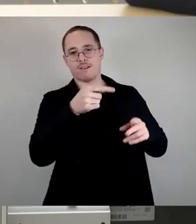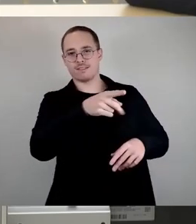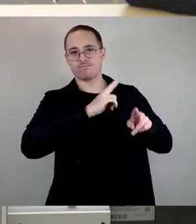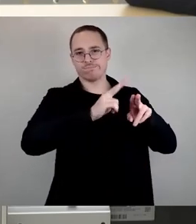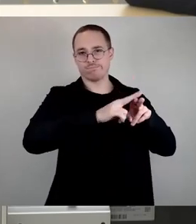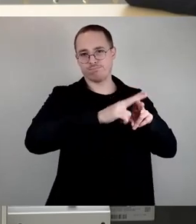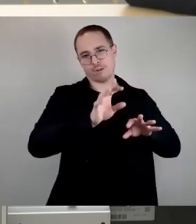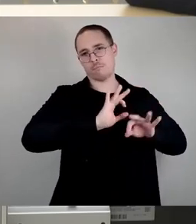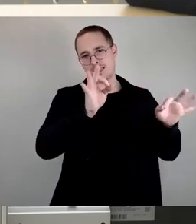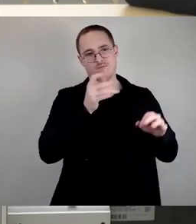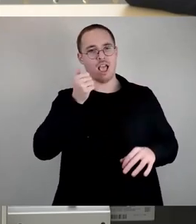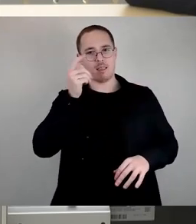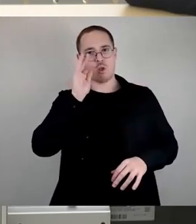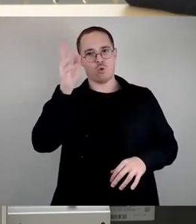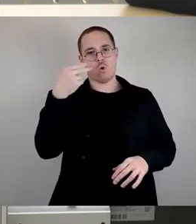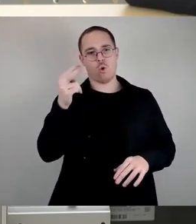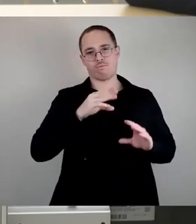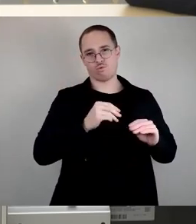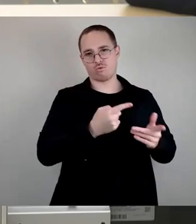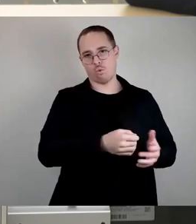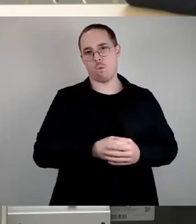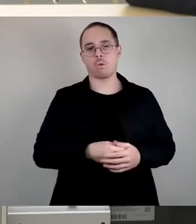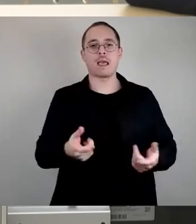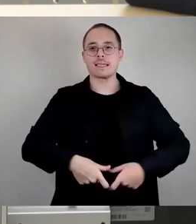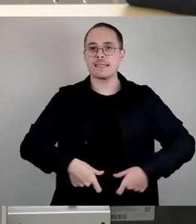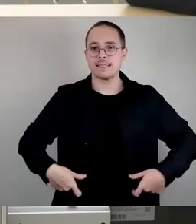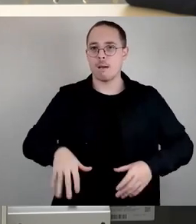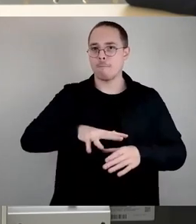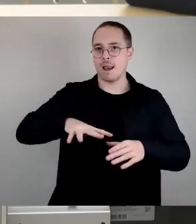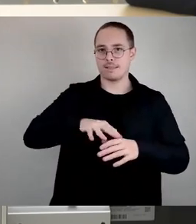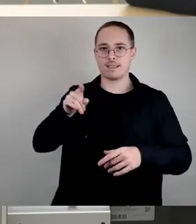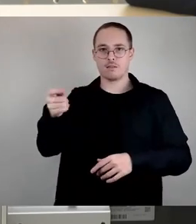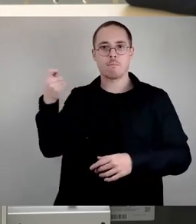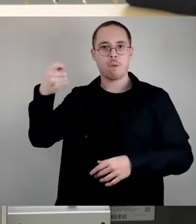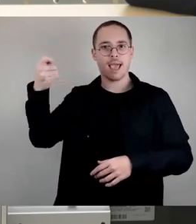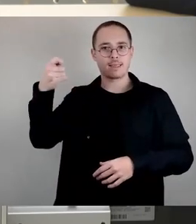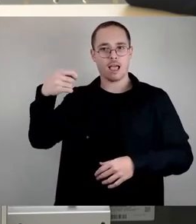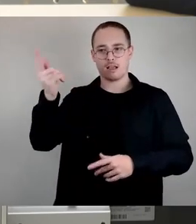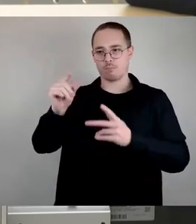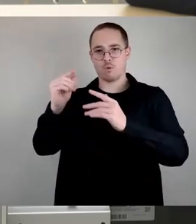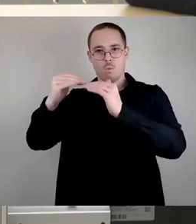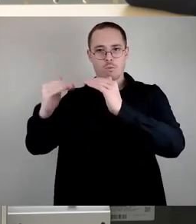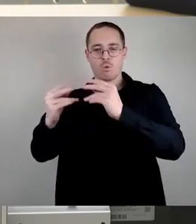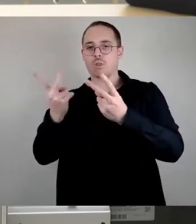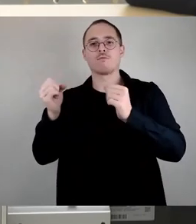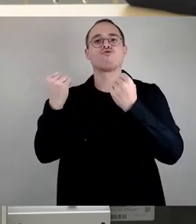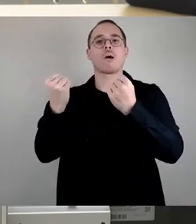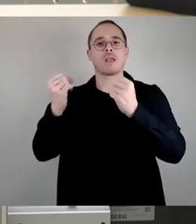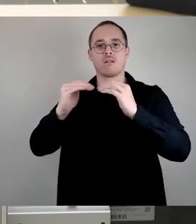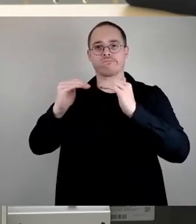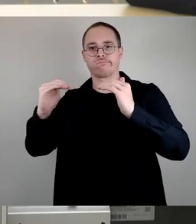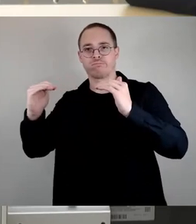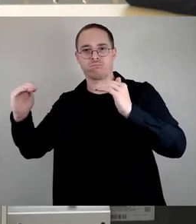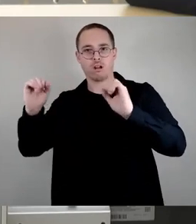Elternbeiträge für die Kindergartenplätze ein Stück weit reduzieren oder zumindest stabil halten. Man könnte das Schulessen